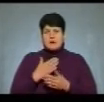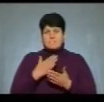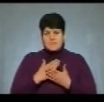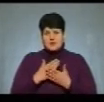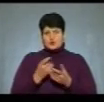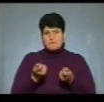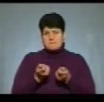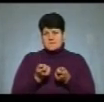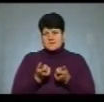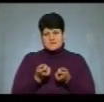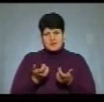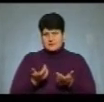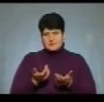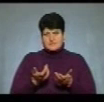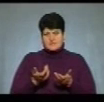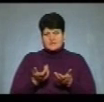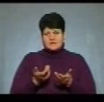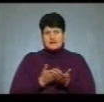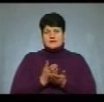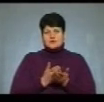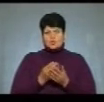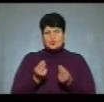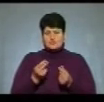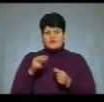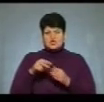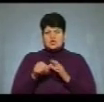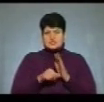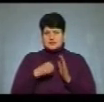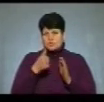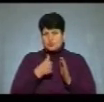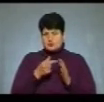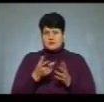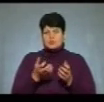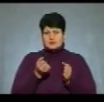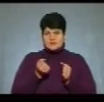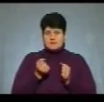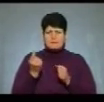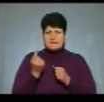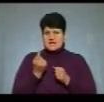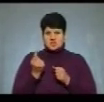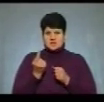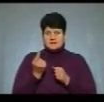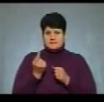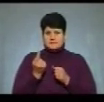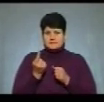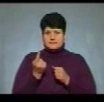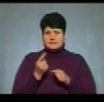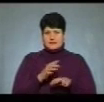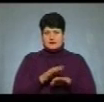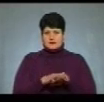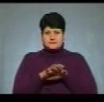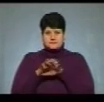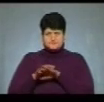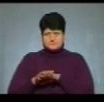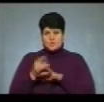відзерні на інфраструктуру гроші. В 2016 році ми отримали першу інфраструктуру